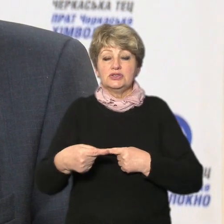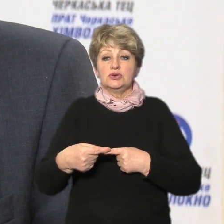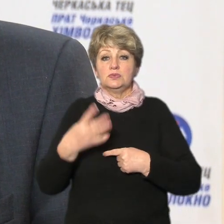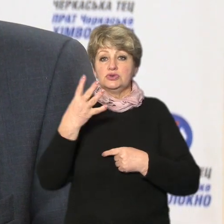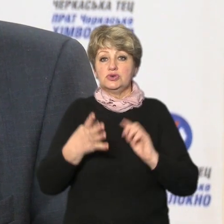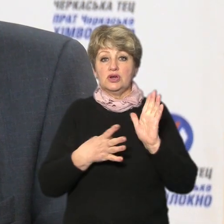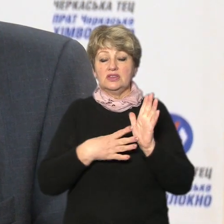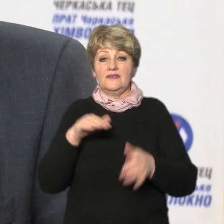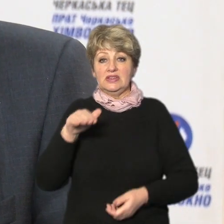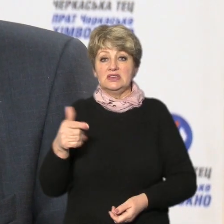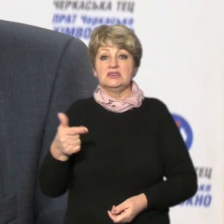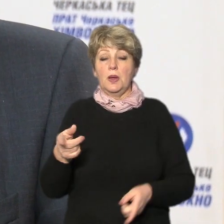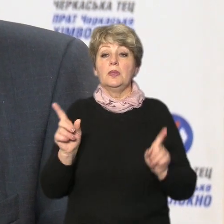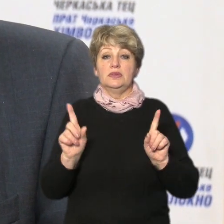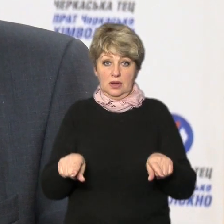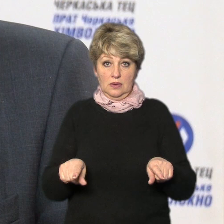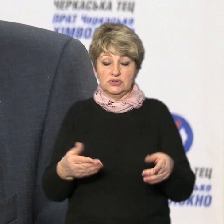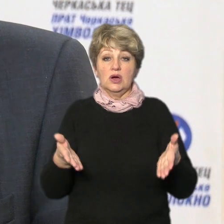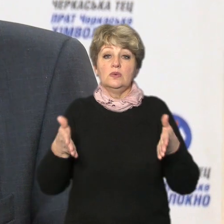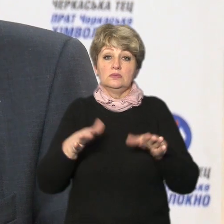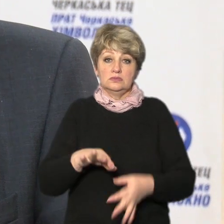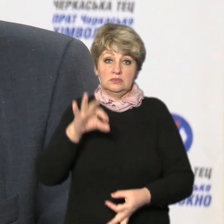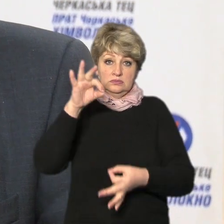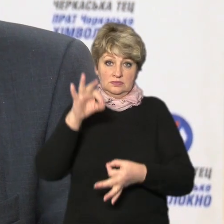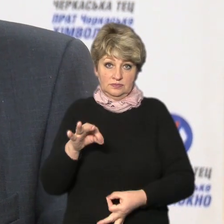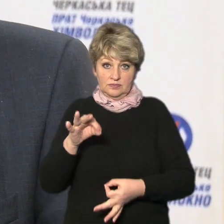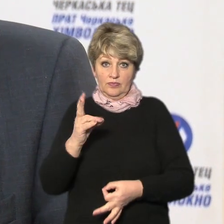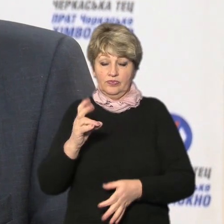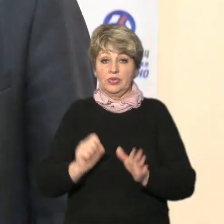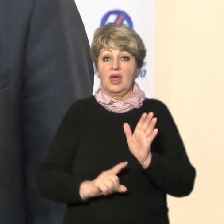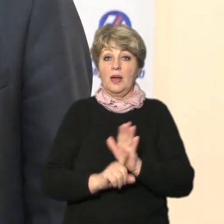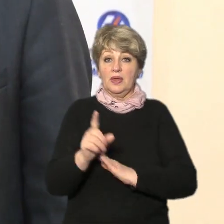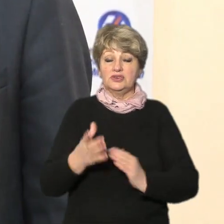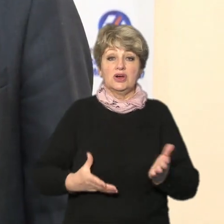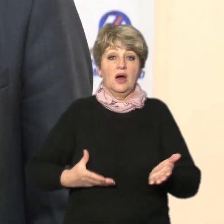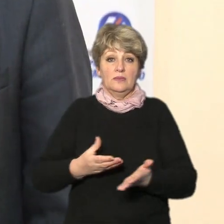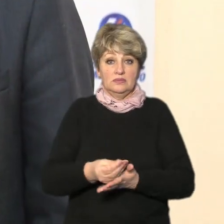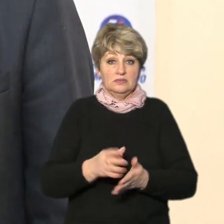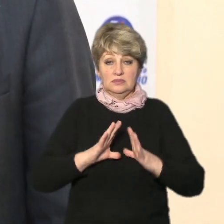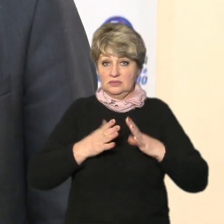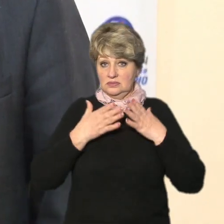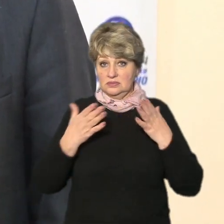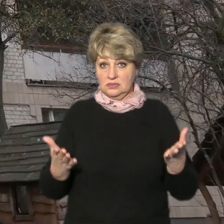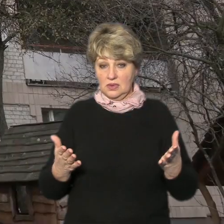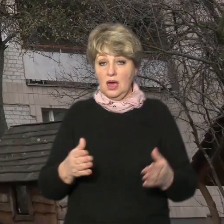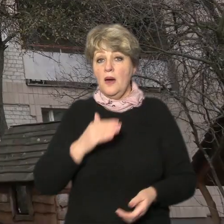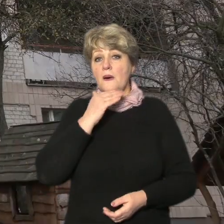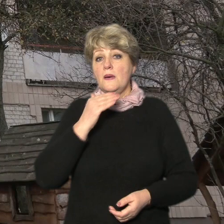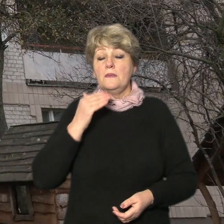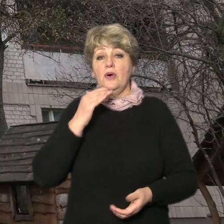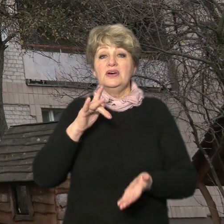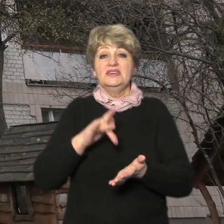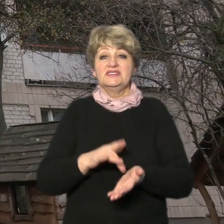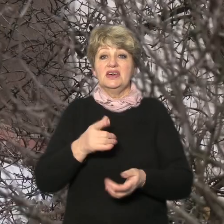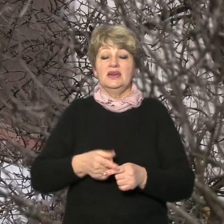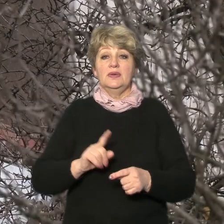тисяч гривень так само залишився на початок опального сезону не сплачений також говорить Микола Кушнір багатопрофільний центр